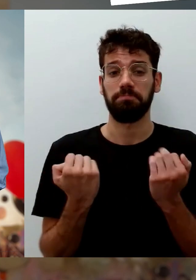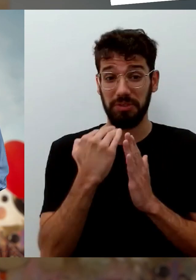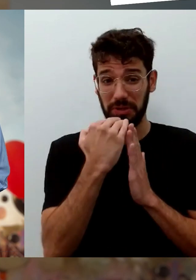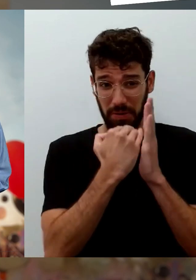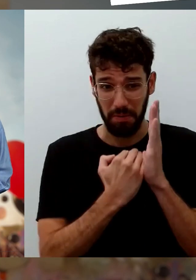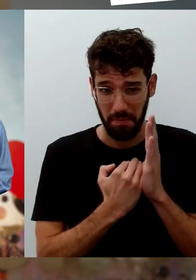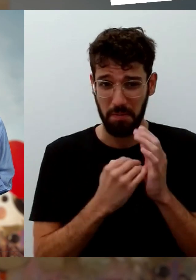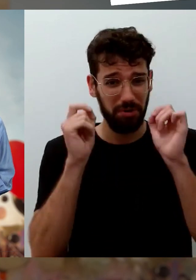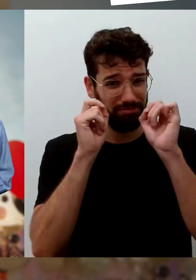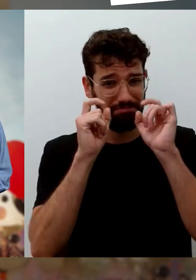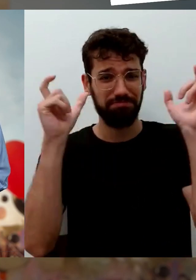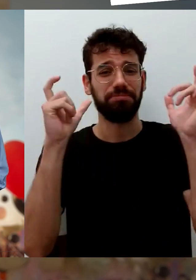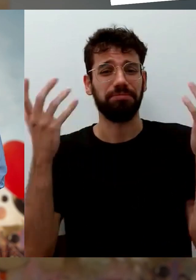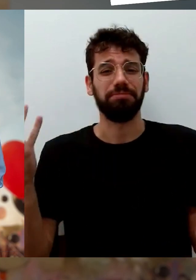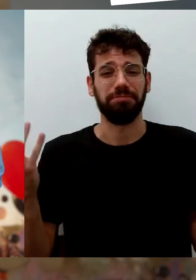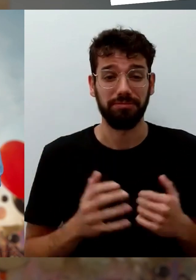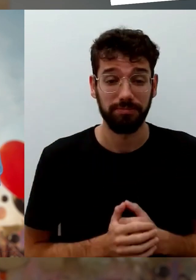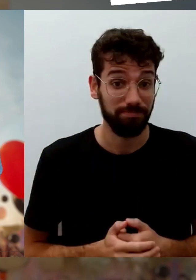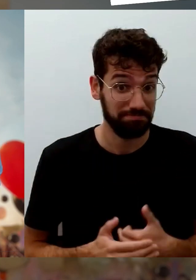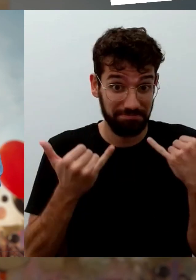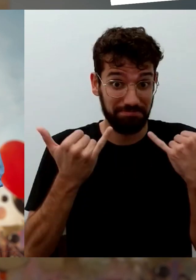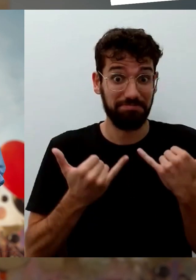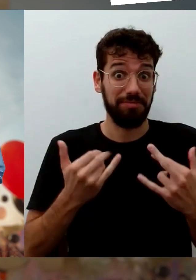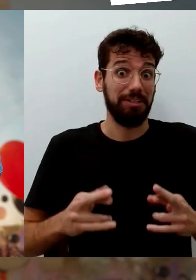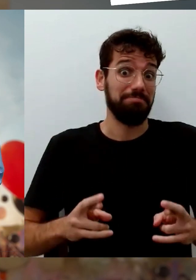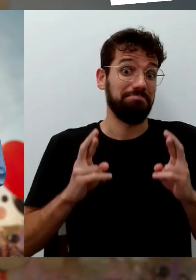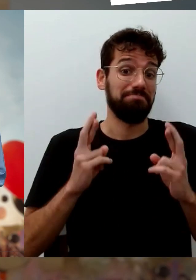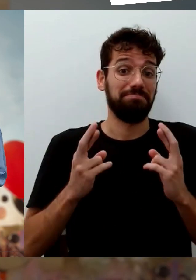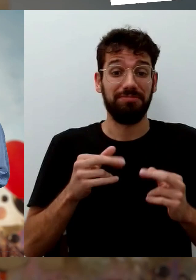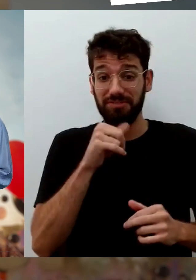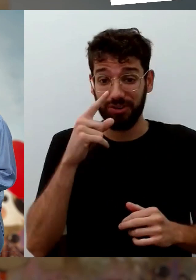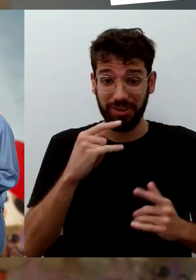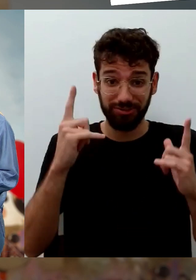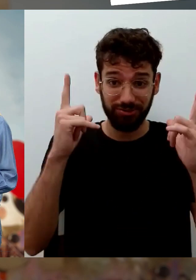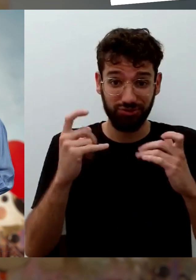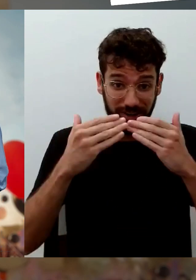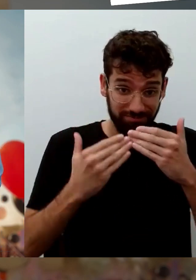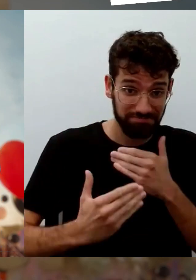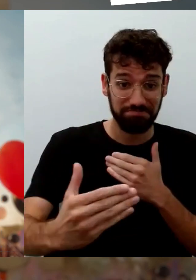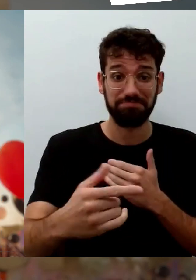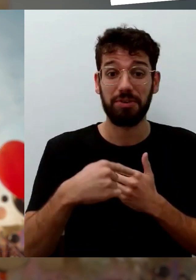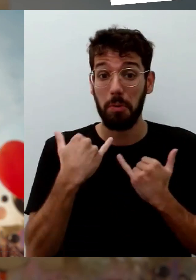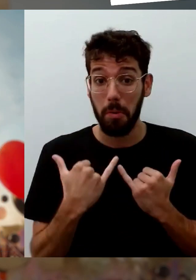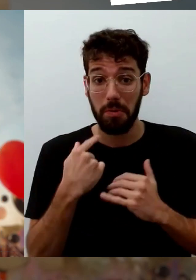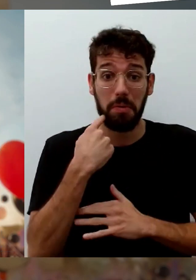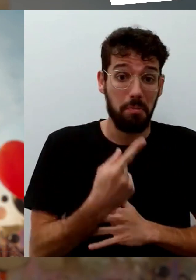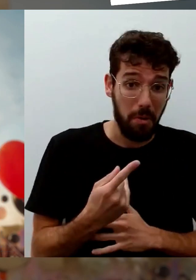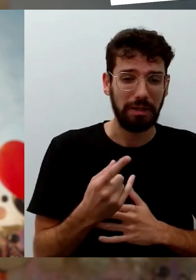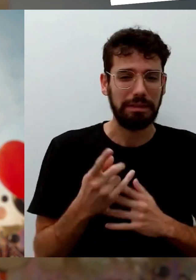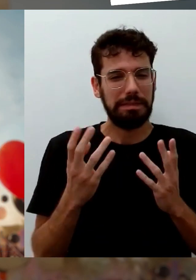auf die Beine gestellt haben. Wir wünschen Ihnen natürlich schon jetzt einen guten Auftakt. Viel Spaß heute und morgen und drücken die Daumen, dass auch das Wetter